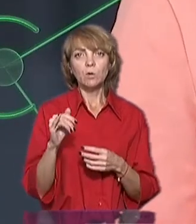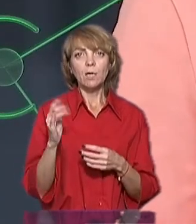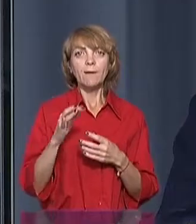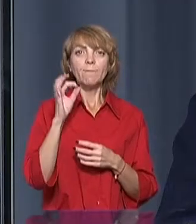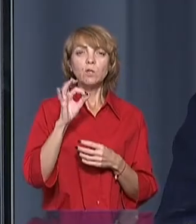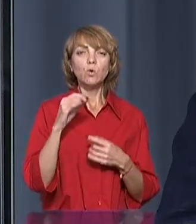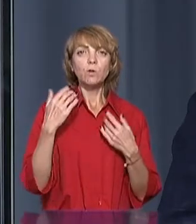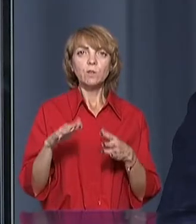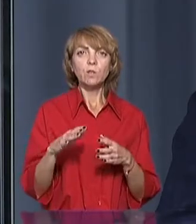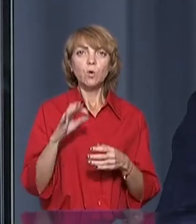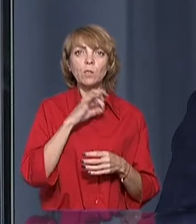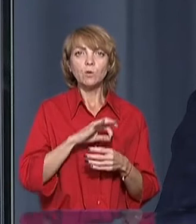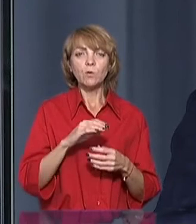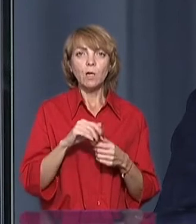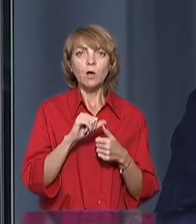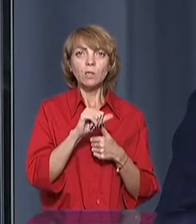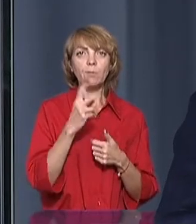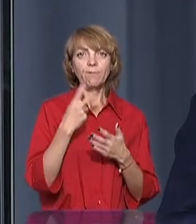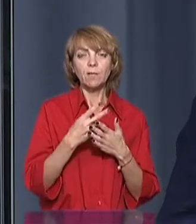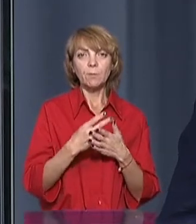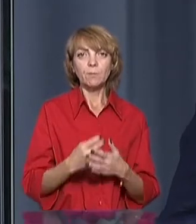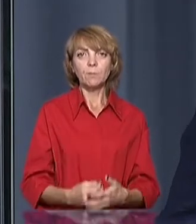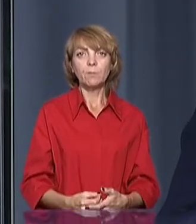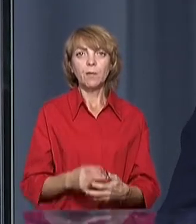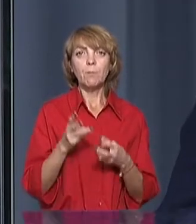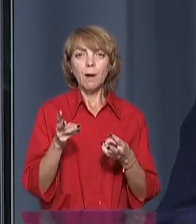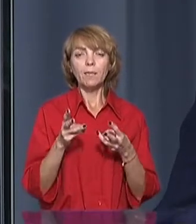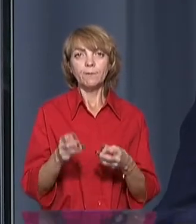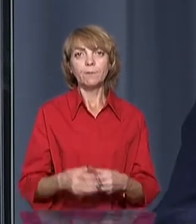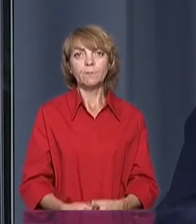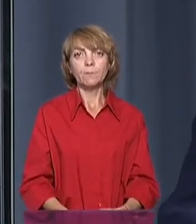відсоток вже користується альтернативними видами палива?